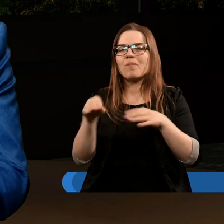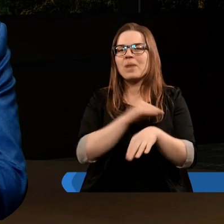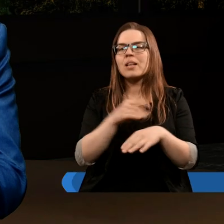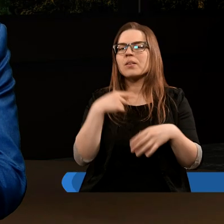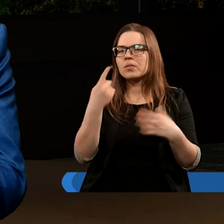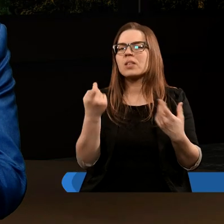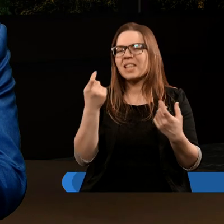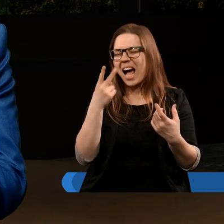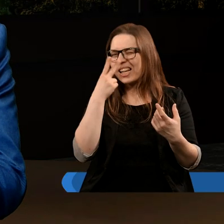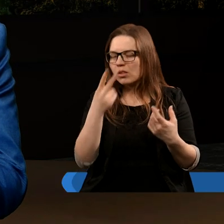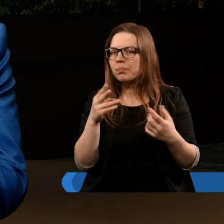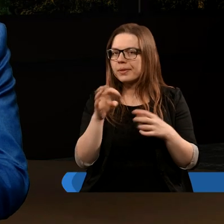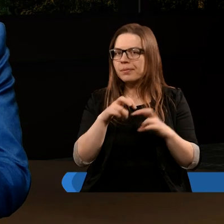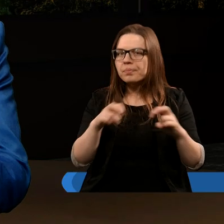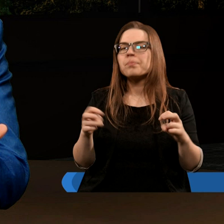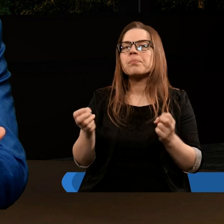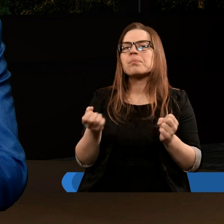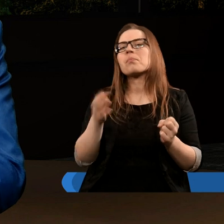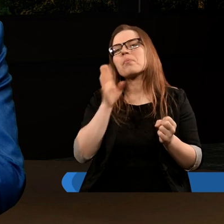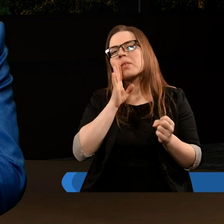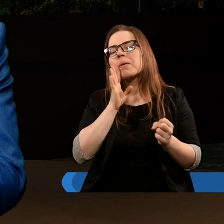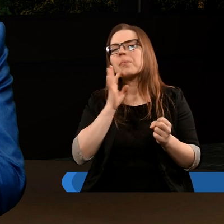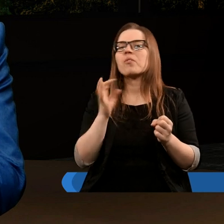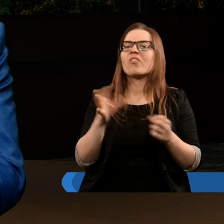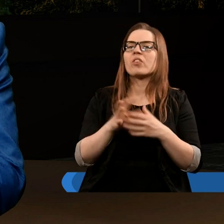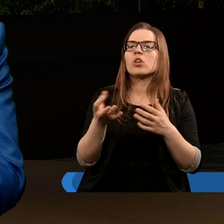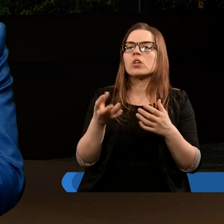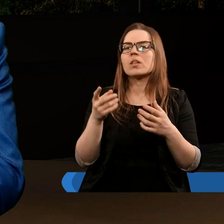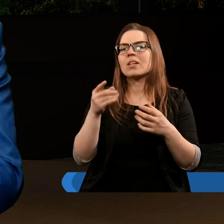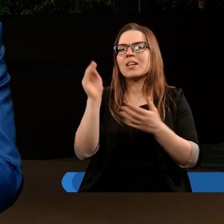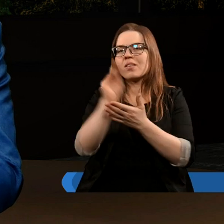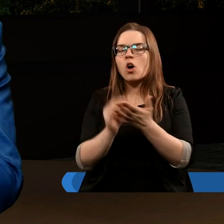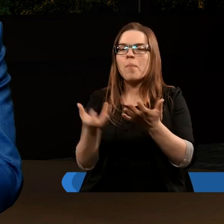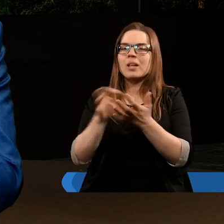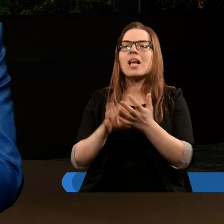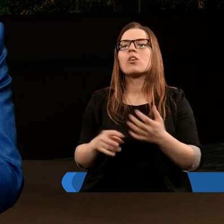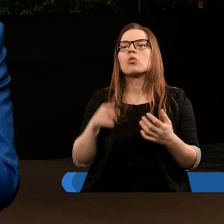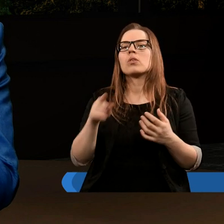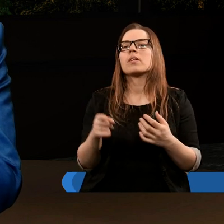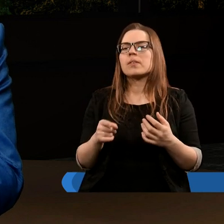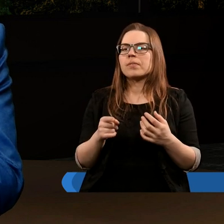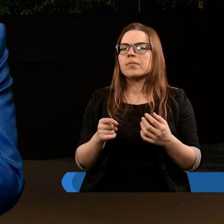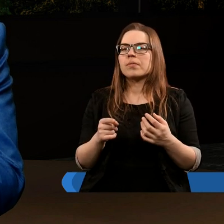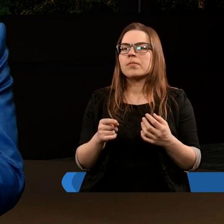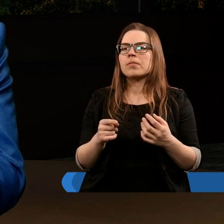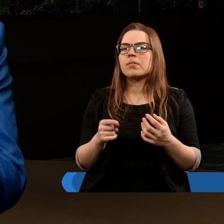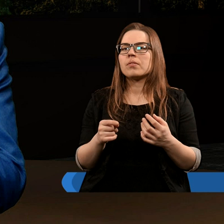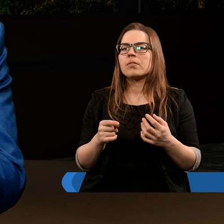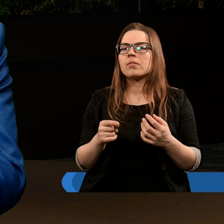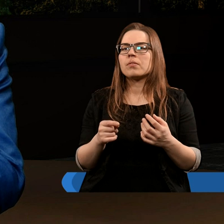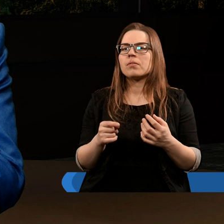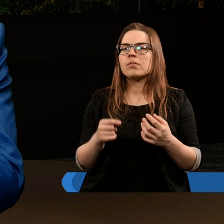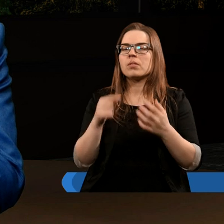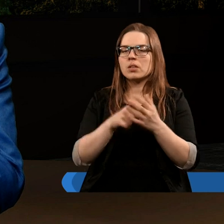zaraz zobaczymy. Chociażby w komentarzu Ranko Stefanowicza, teologa zajmującego się właśnie